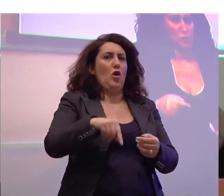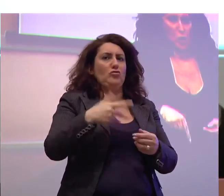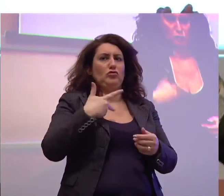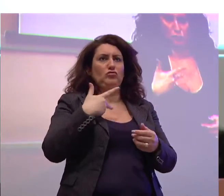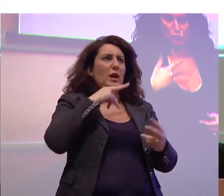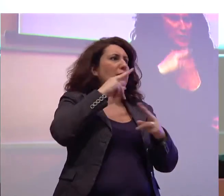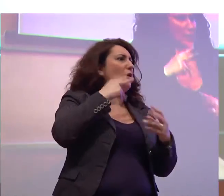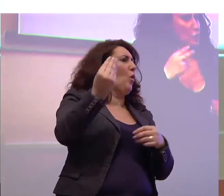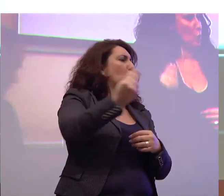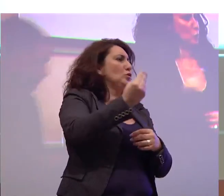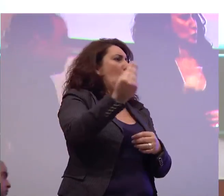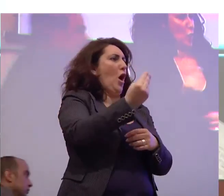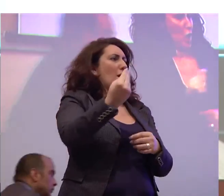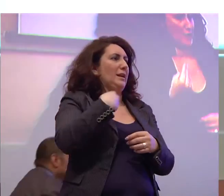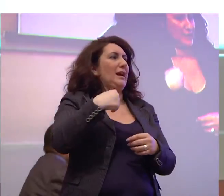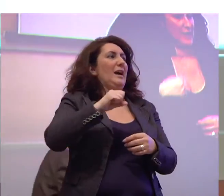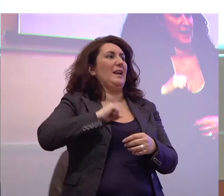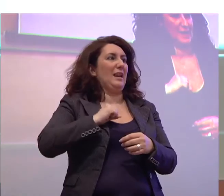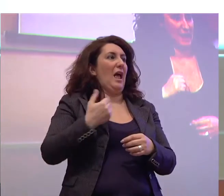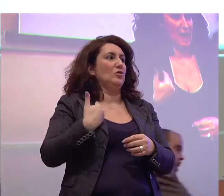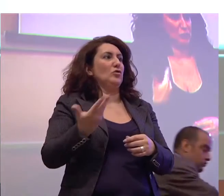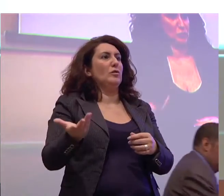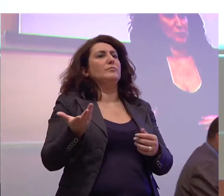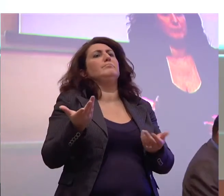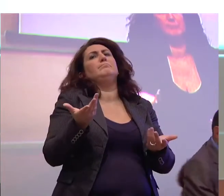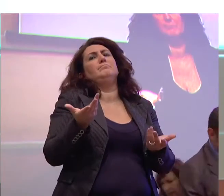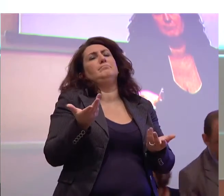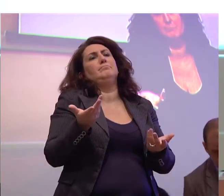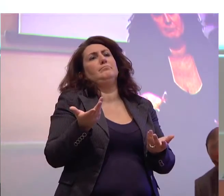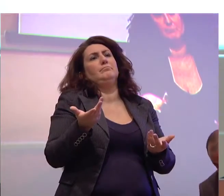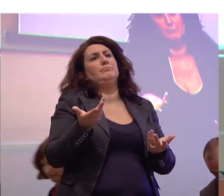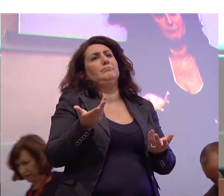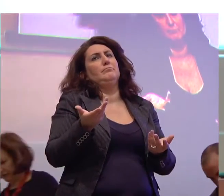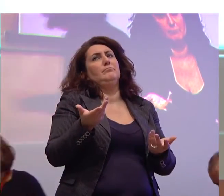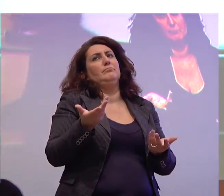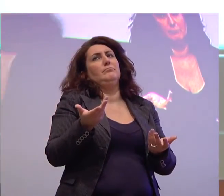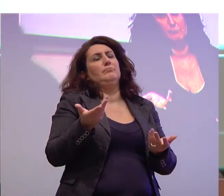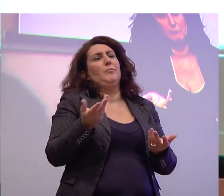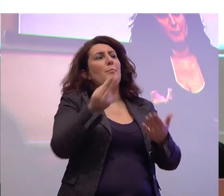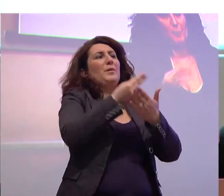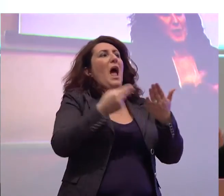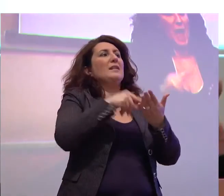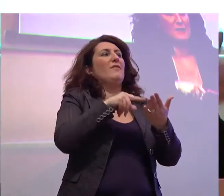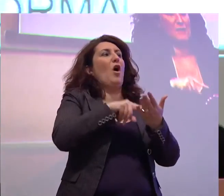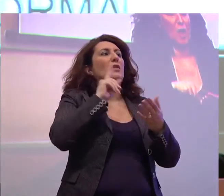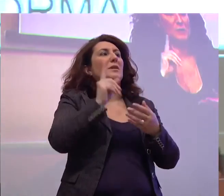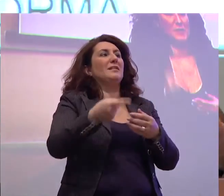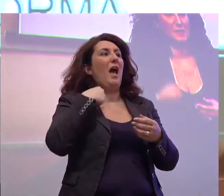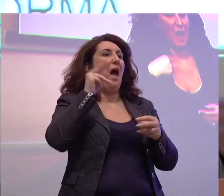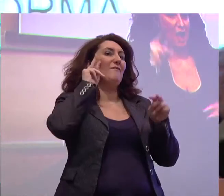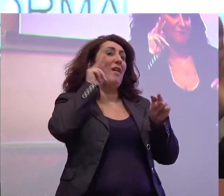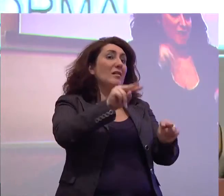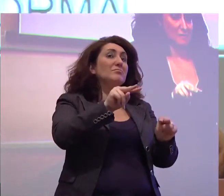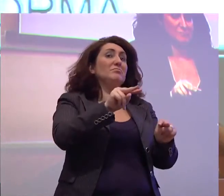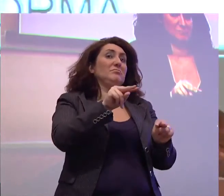e che penso che questa piattaforma può essere presa in considerazione per avviare